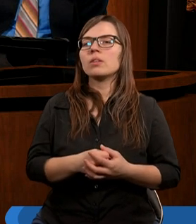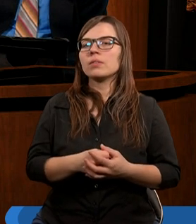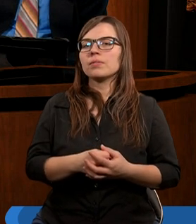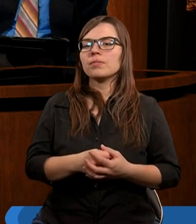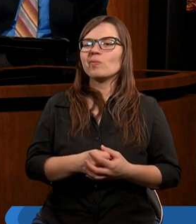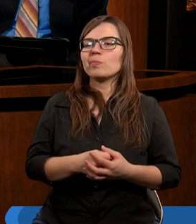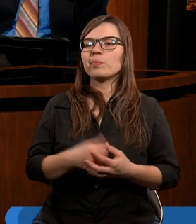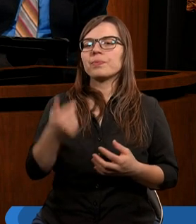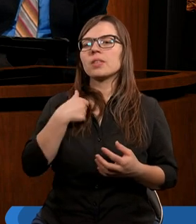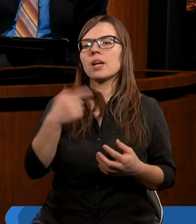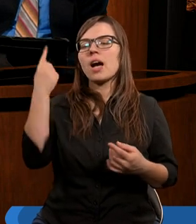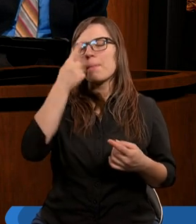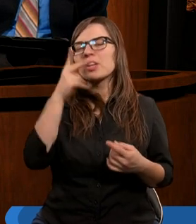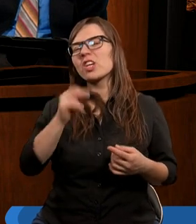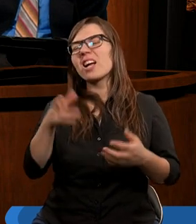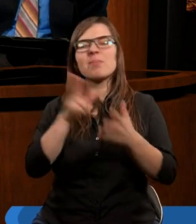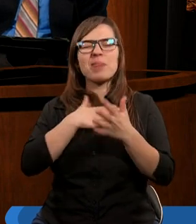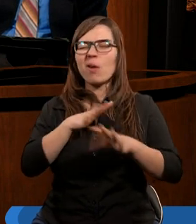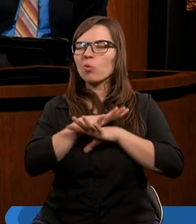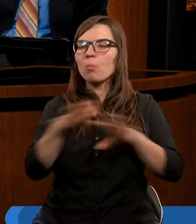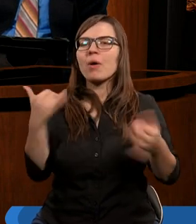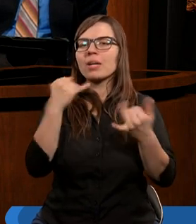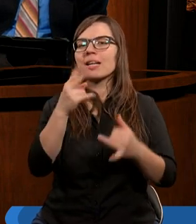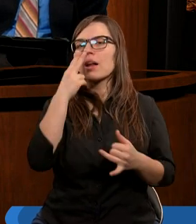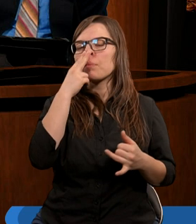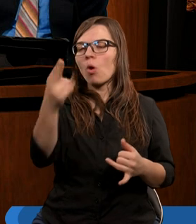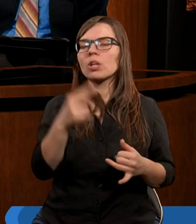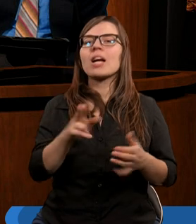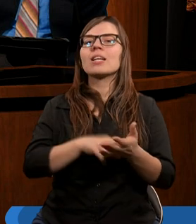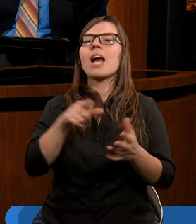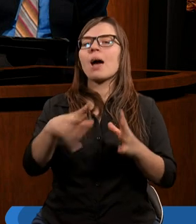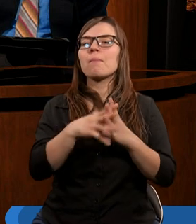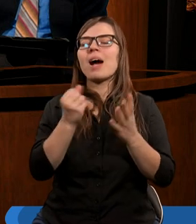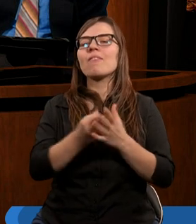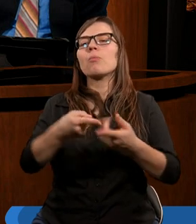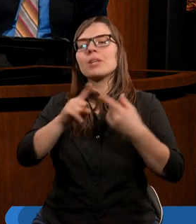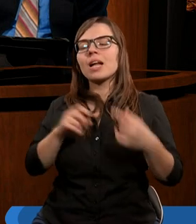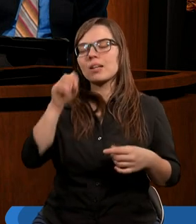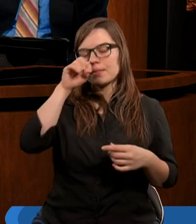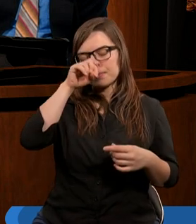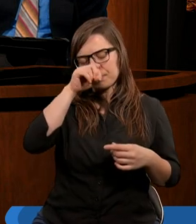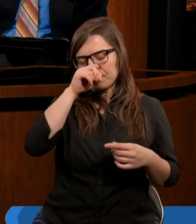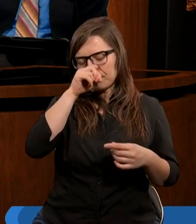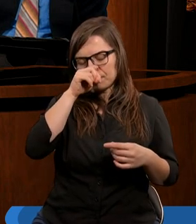Był przekonany. Ja myślę, że miał zupełnie inne spojrzenie na prawo przed spotkaniem Chrystusa